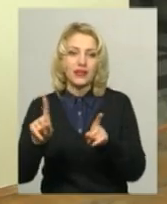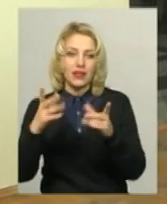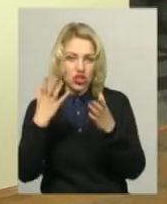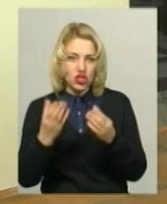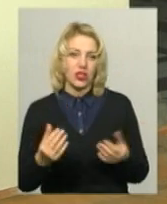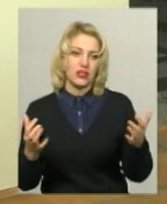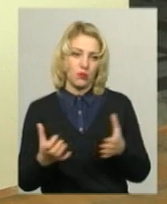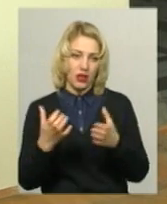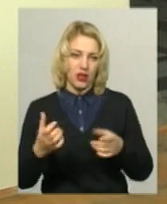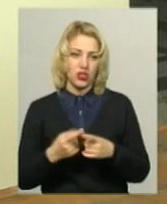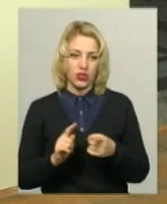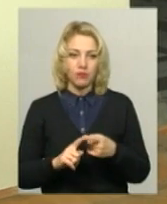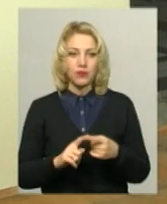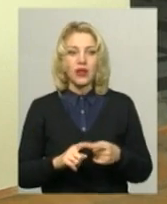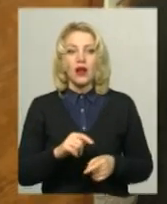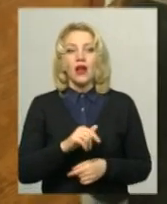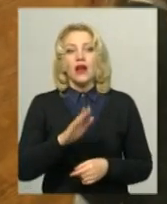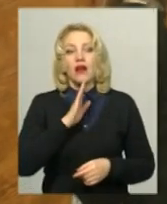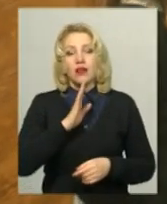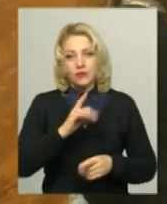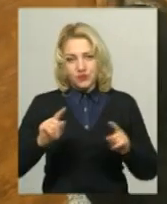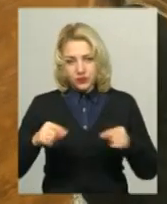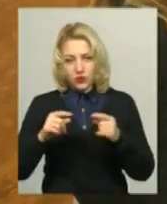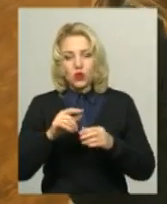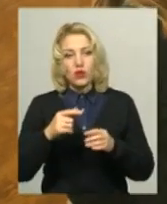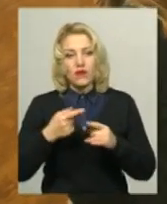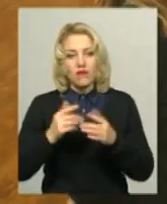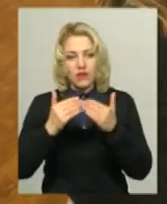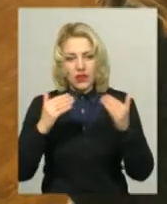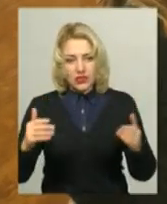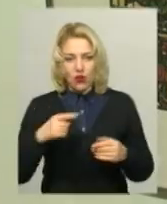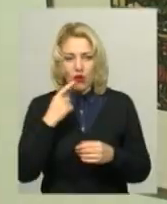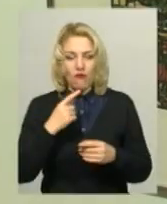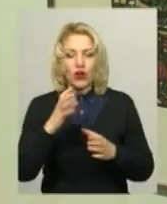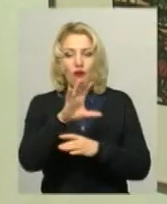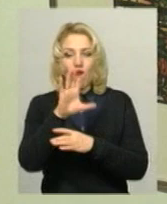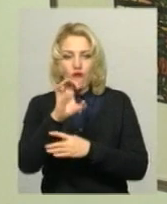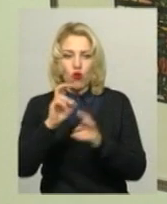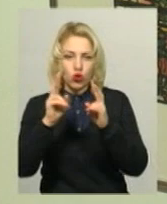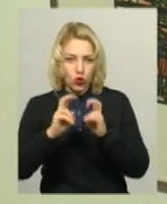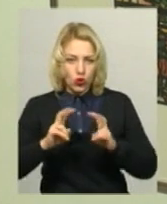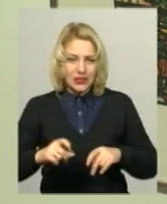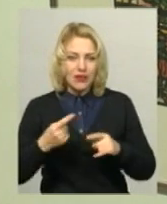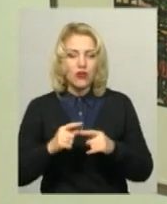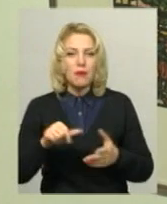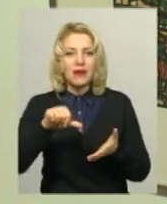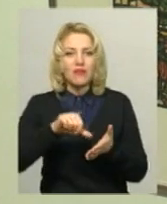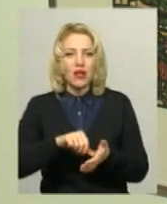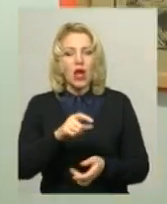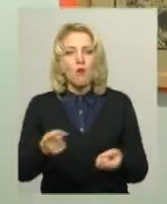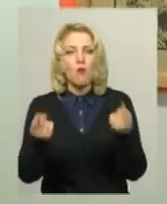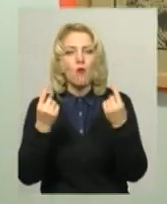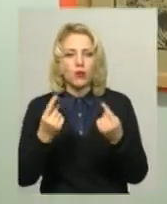Кураторка виставки Марія Фролова розповідає, фотодослідження Євгена Нікіфорова пов'язані з монументалістикою часів роботи представлених